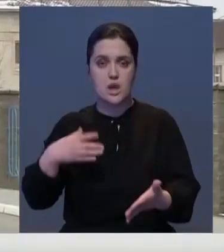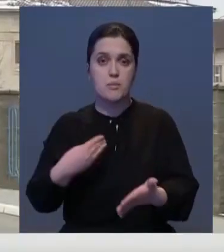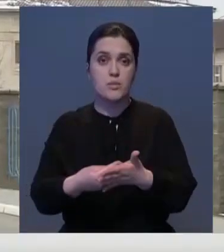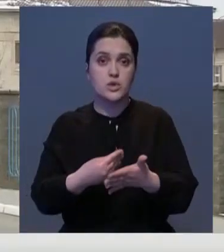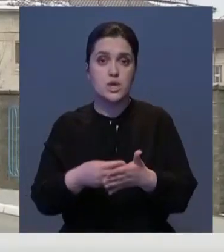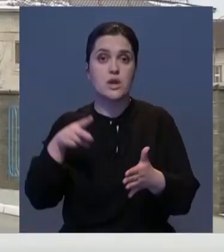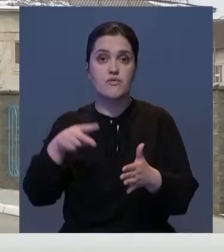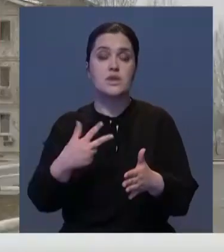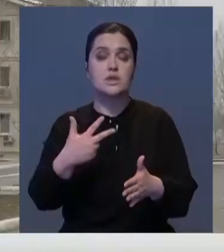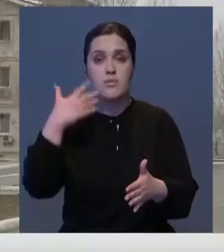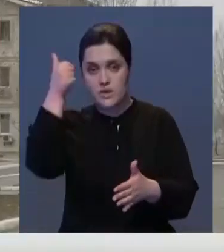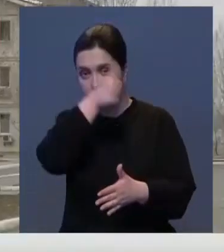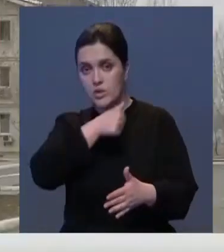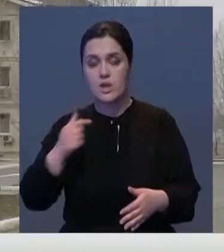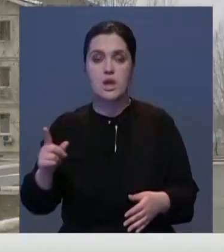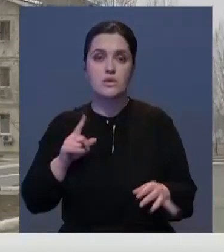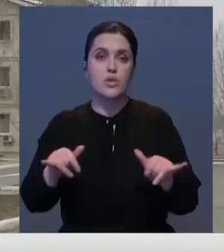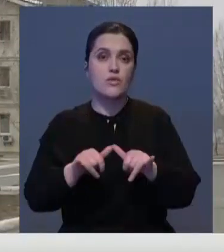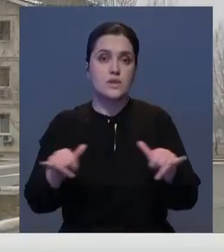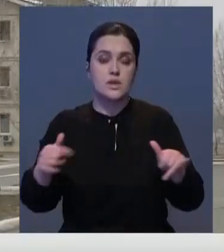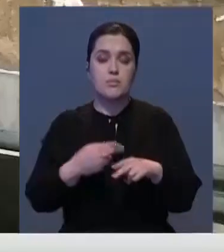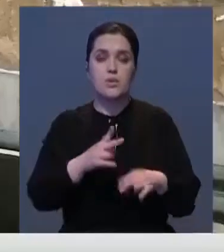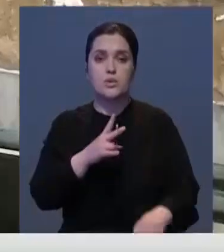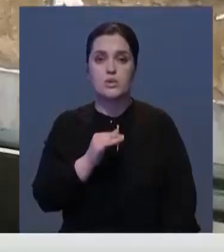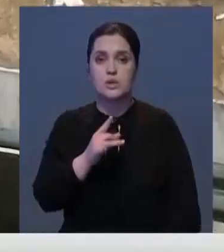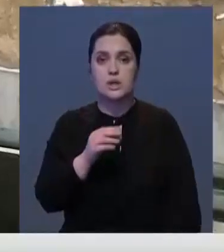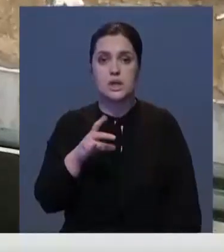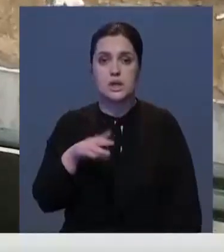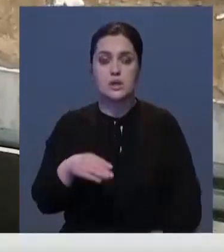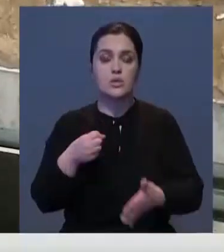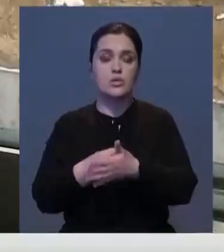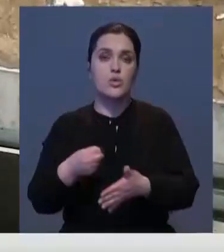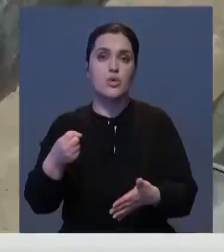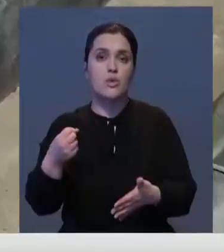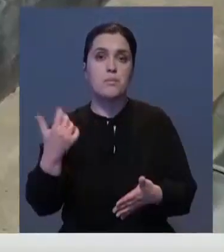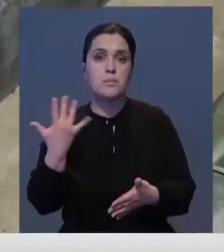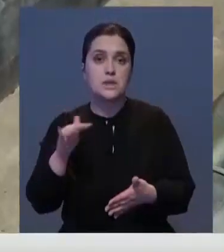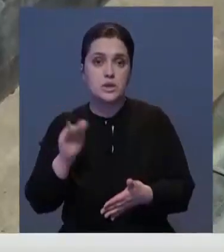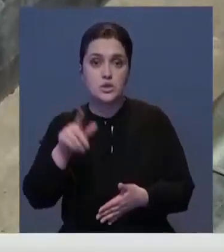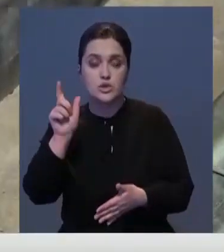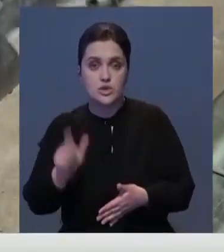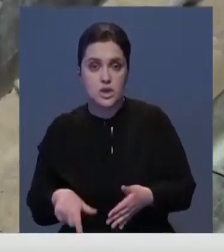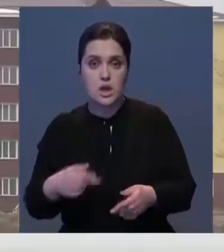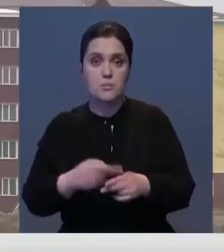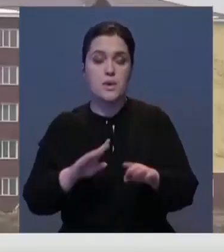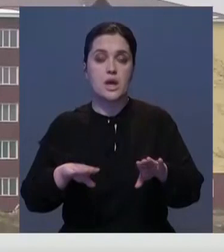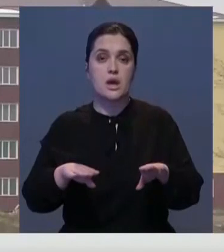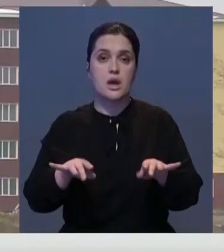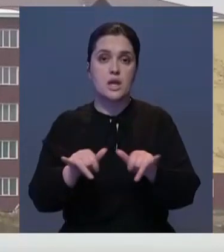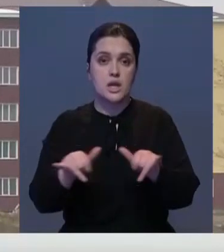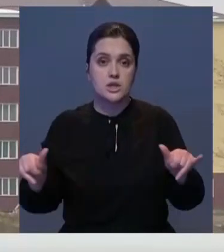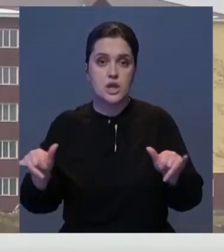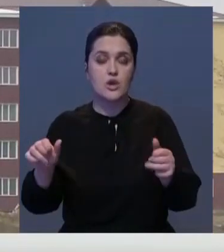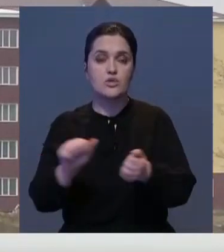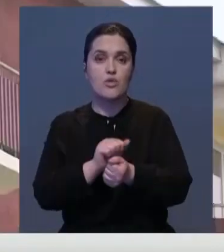2035 году ожидается увеличение численности нуркенцев до 50 тысяч человек. Большой импульс расширению даст перспективное развитие